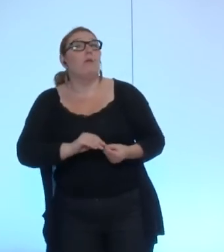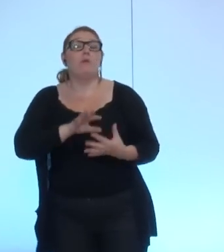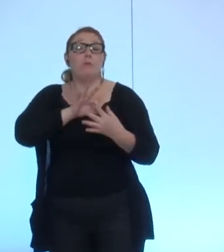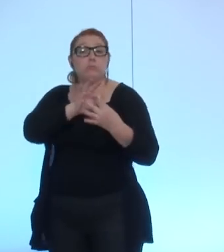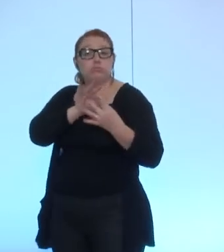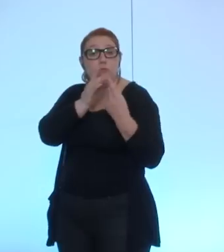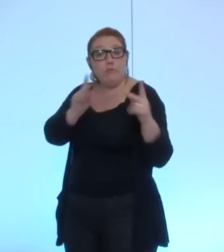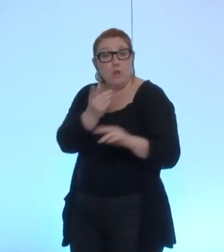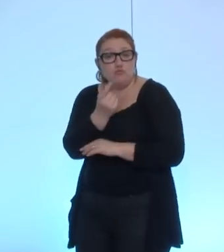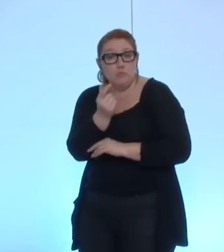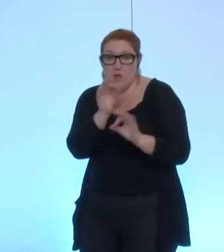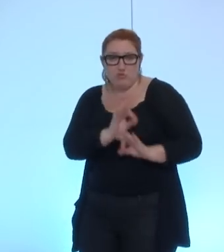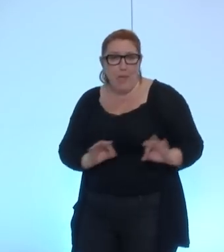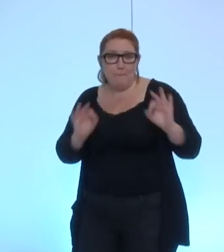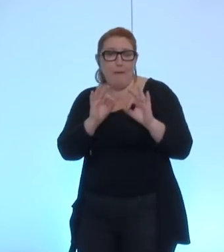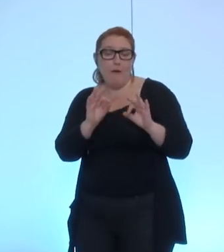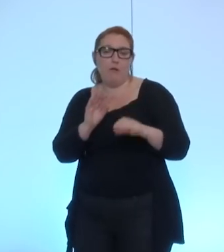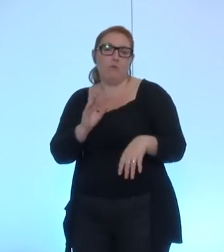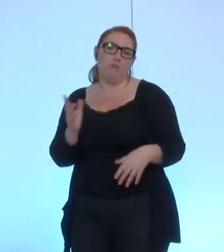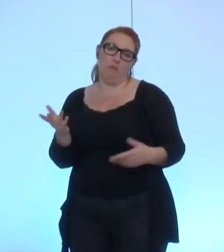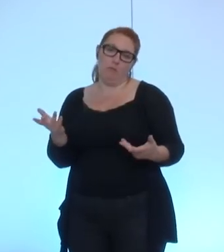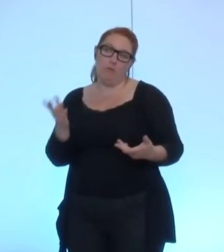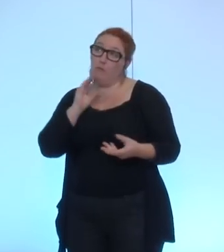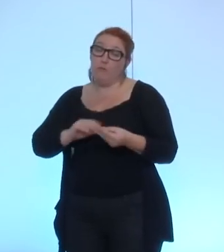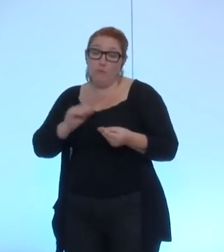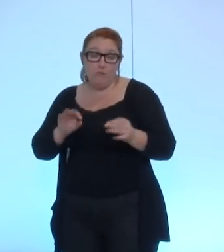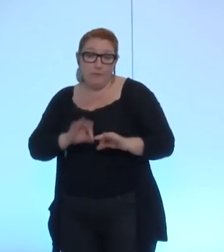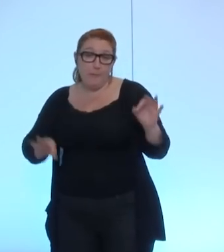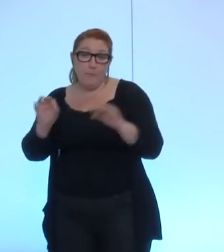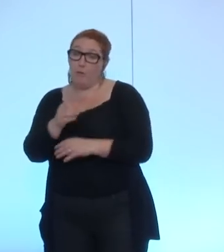jumelage et vous m'avez fait porter aujourd'hui monsieur le maire